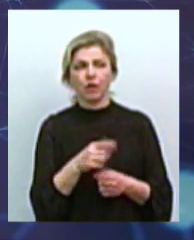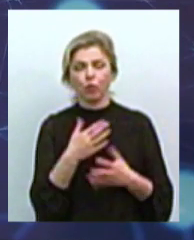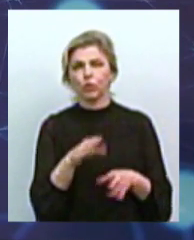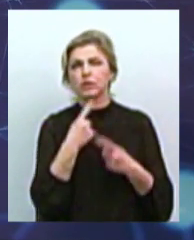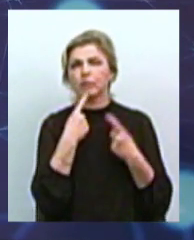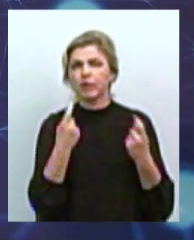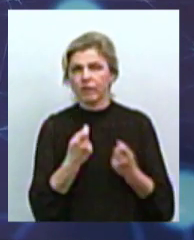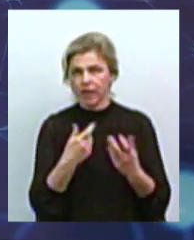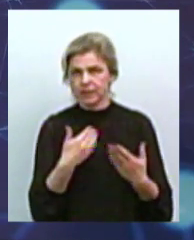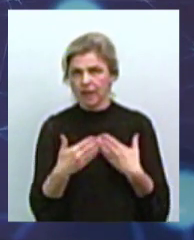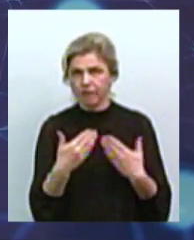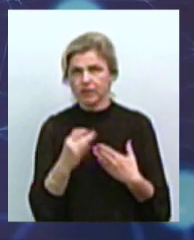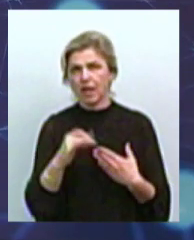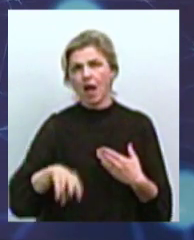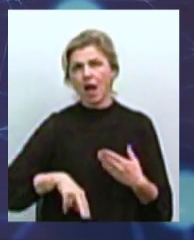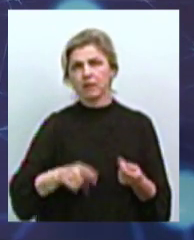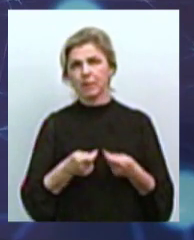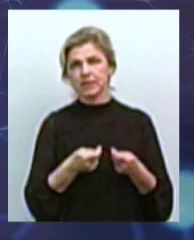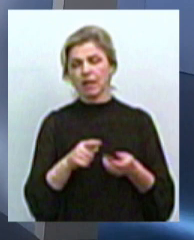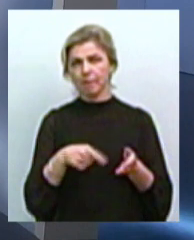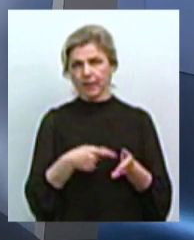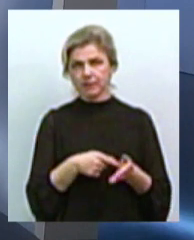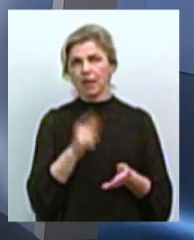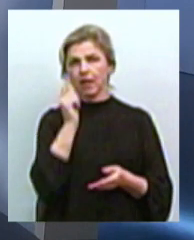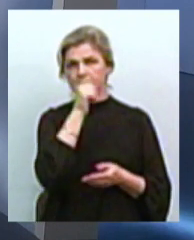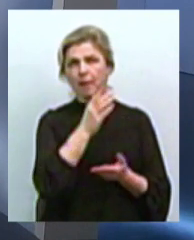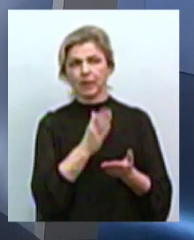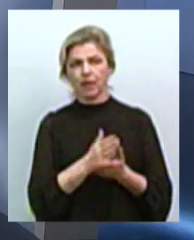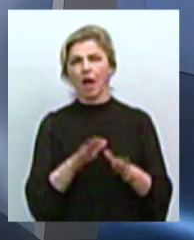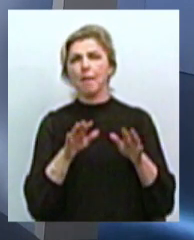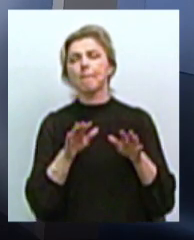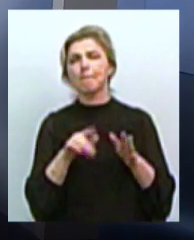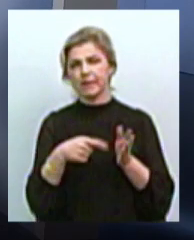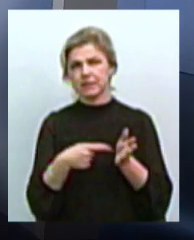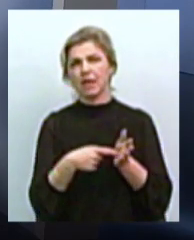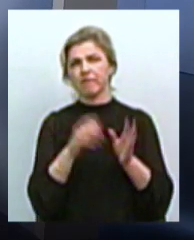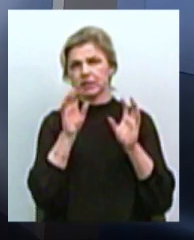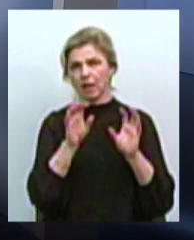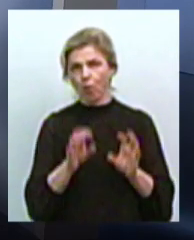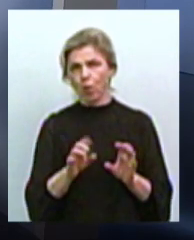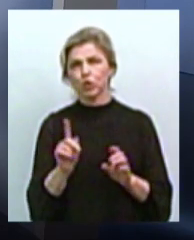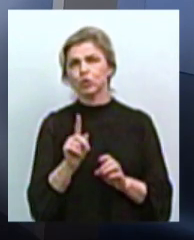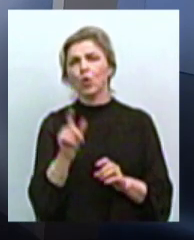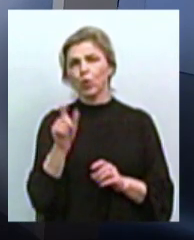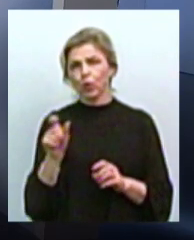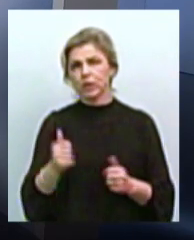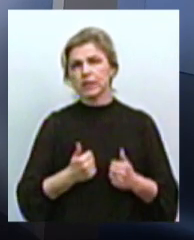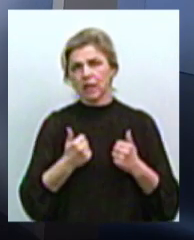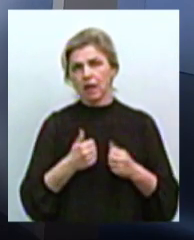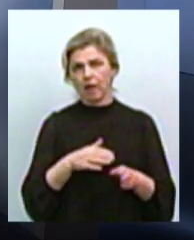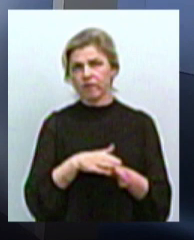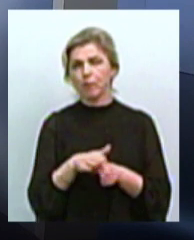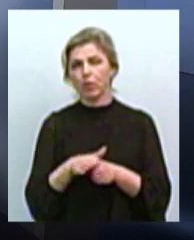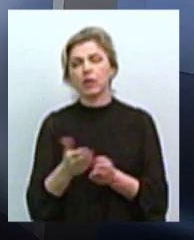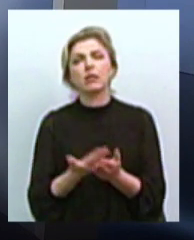ставиться навіть і адміністрація міста. Там є певні місцеві закони, які люди намагаються дотримуватись. Ну,